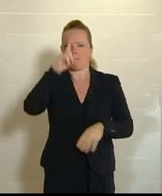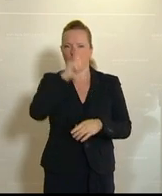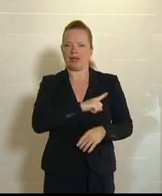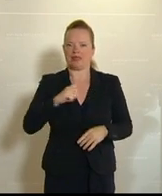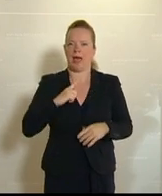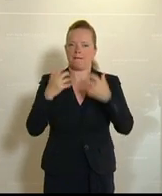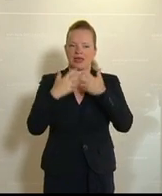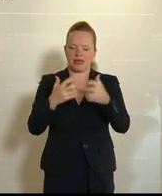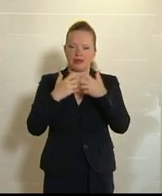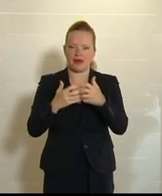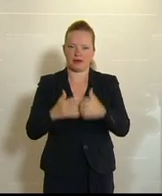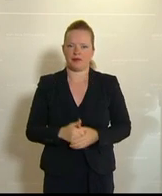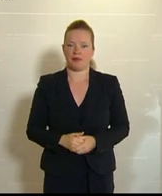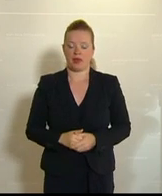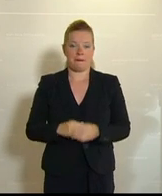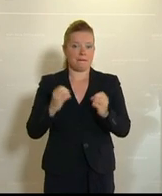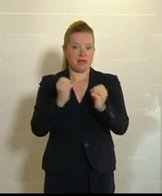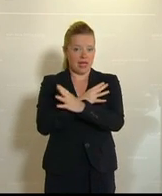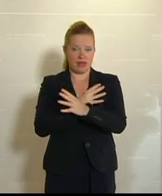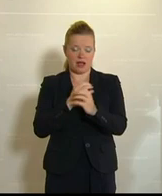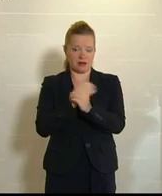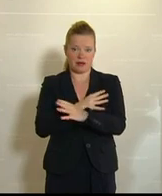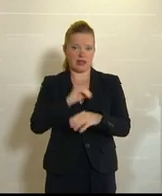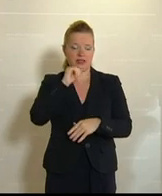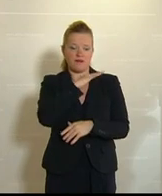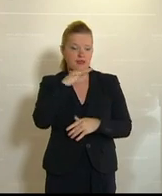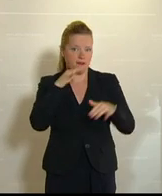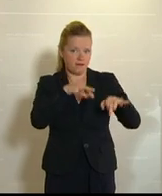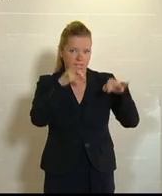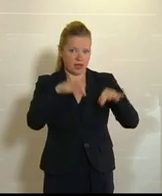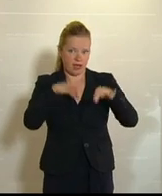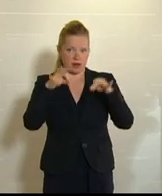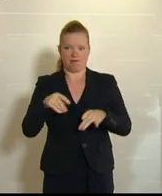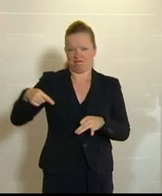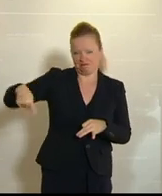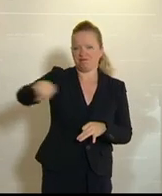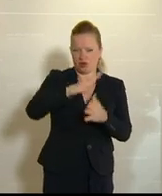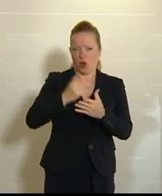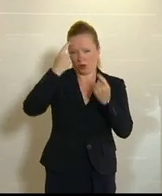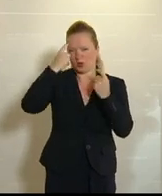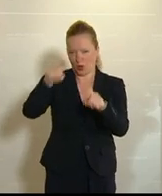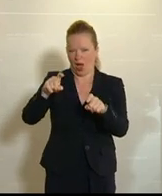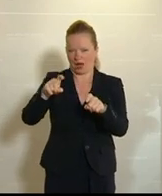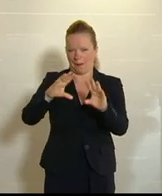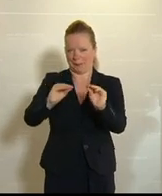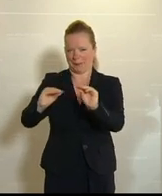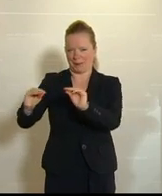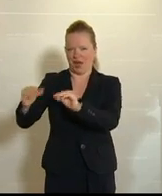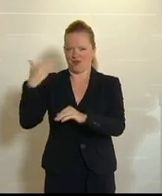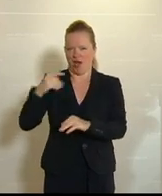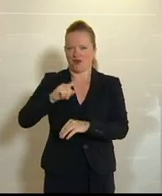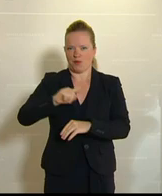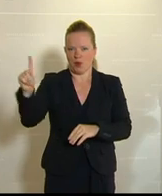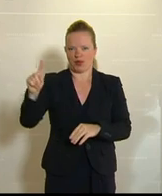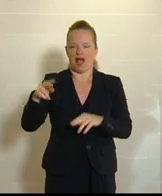Medien findet sich gar nicht mehr so viel darüber, wie man meinen möchte. Da haben Sie und Ihresgleichen schon dafür gesorgt, seitdem Sie es verboten haben,